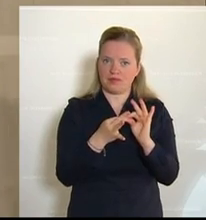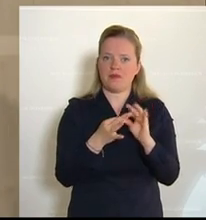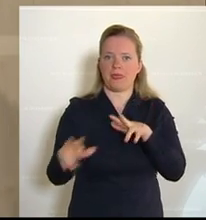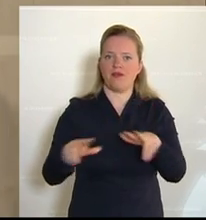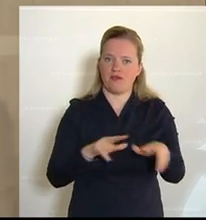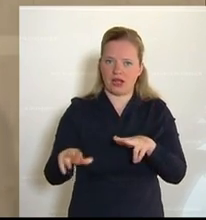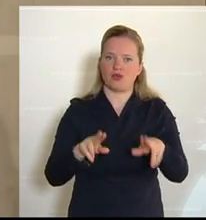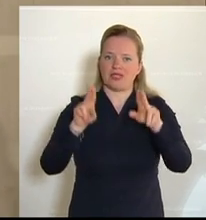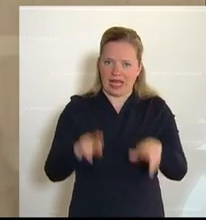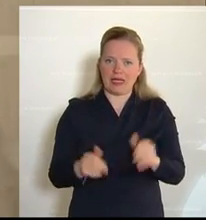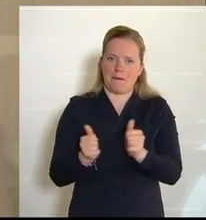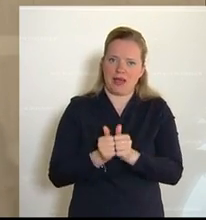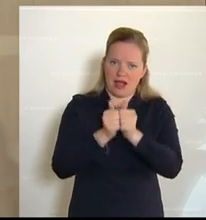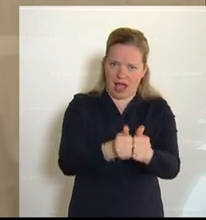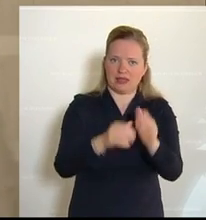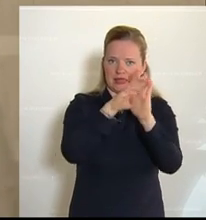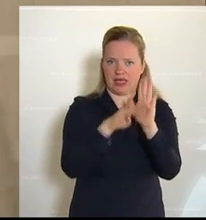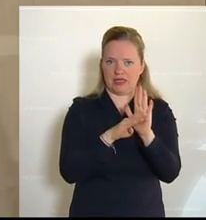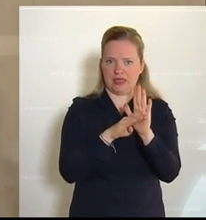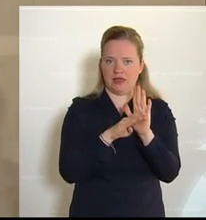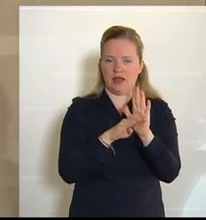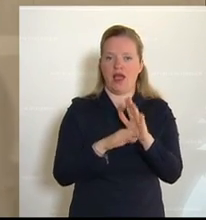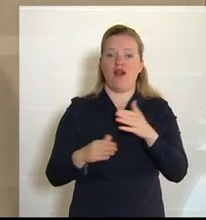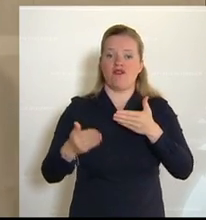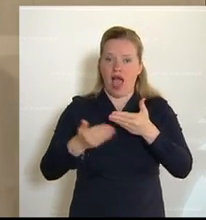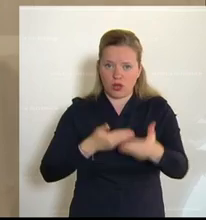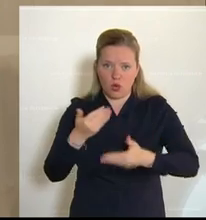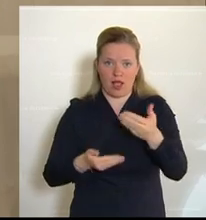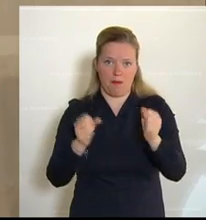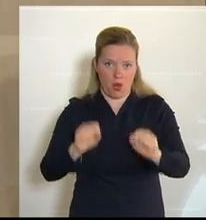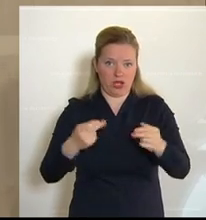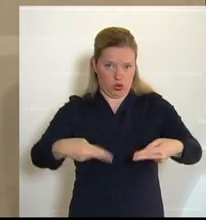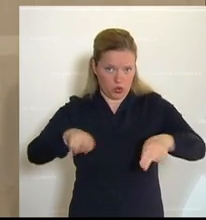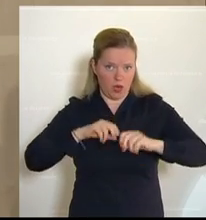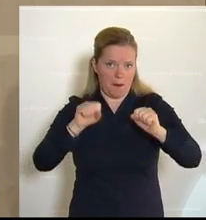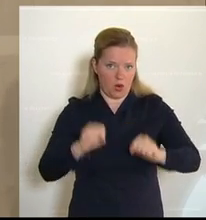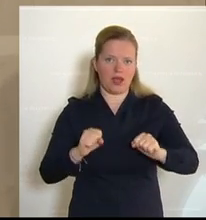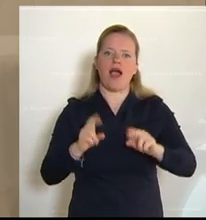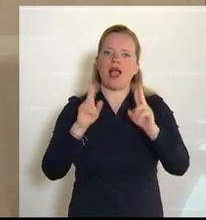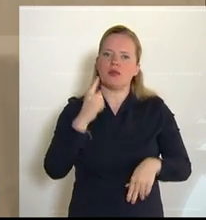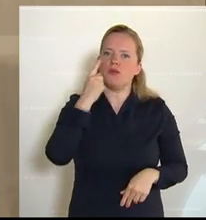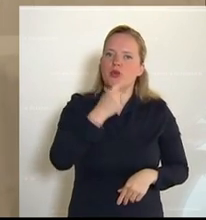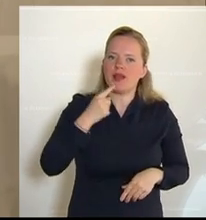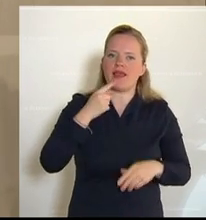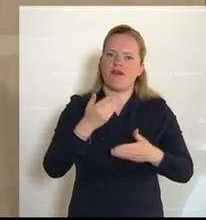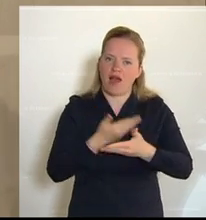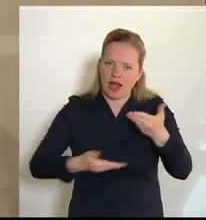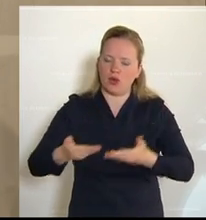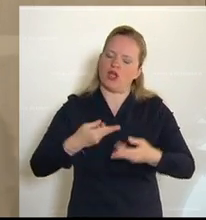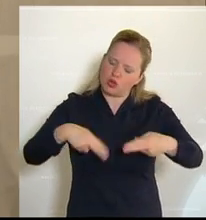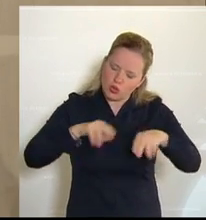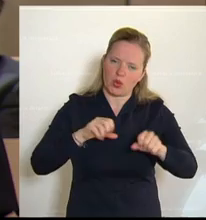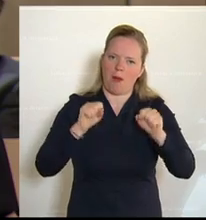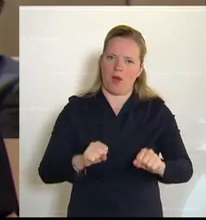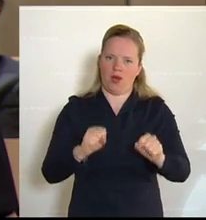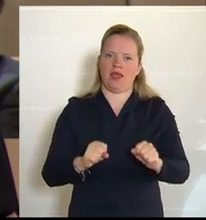verwaltungsrechtliche Begleitgesetz, diese Ermöglichung der Verhandlungen, machen wir das wieder möglich, dass mündliche Verhandlungen wieder möglich werden. Das heißt,